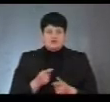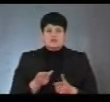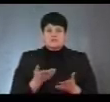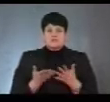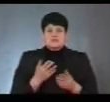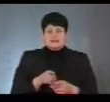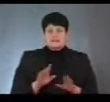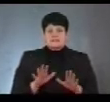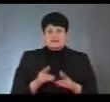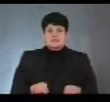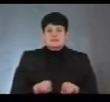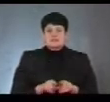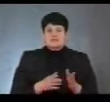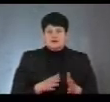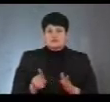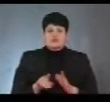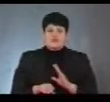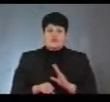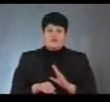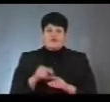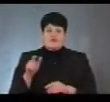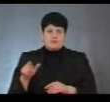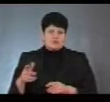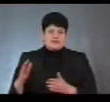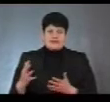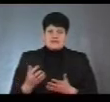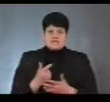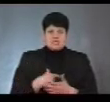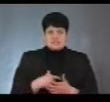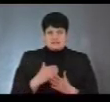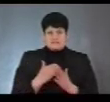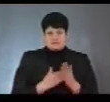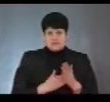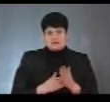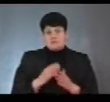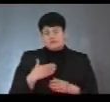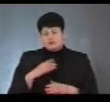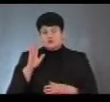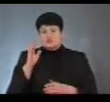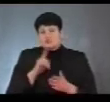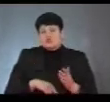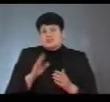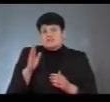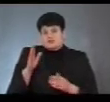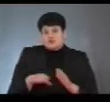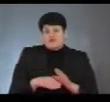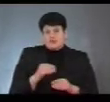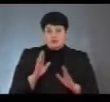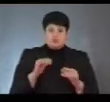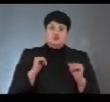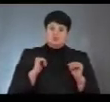склалося так, що виборці не знайшли себе у списку виборців. І, власне, будемо сподіватися, що вибори пройдуть